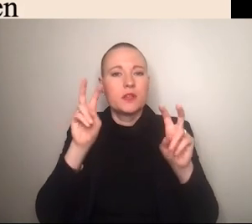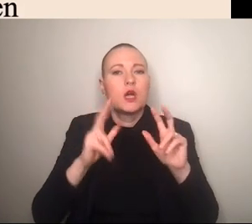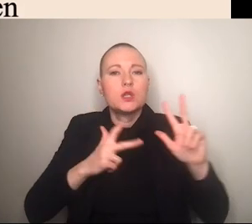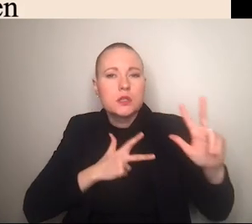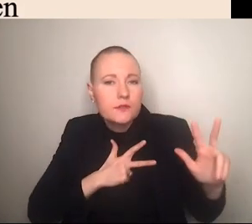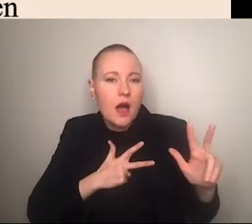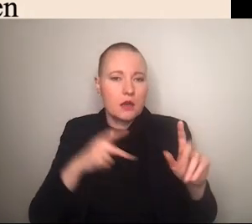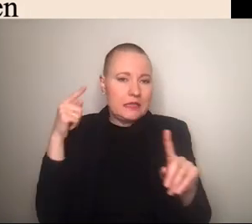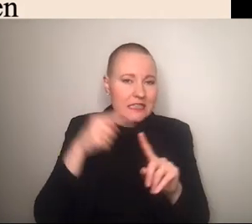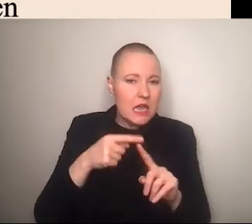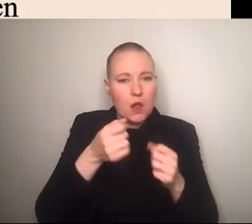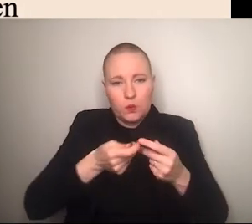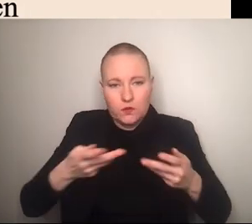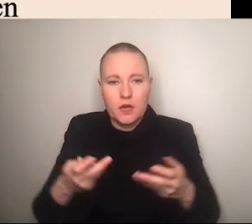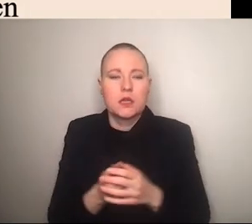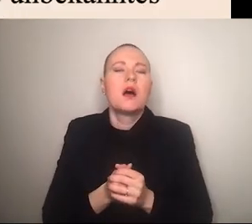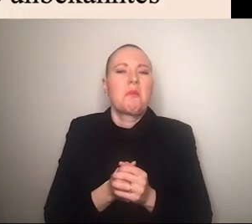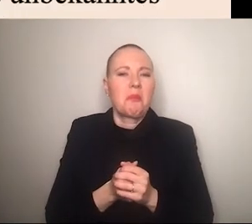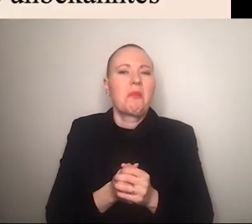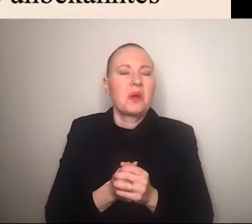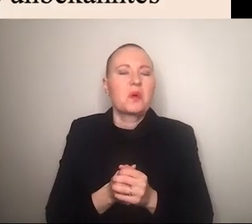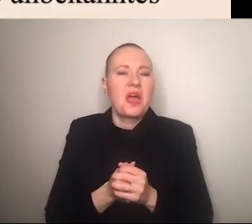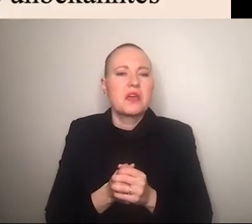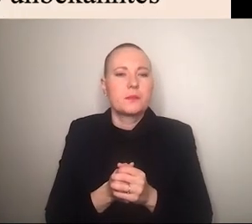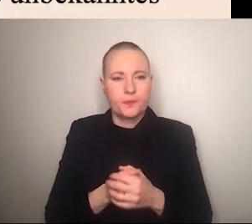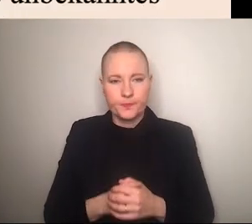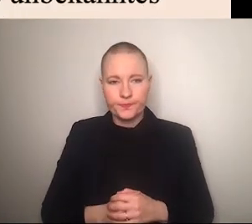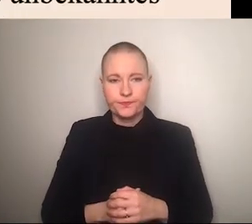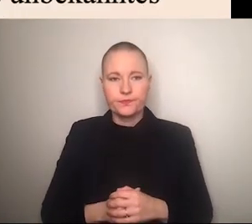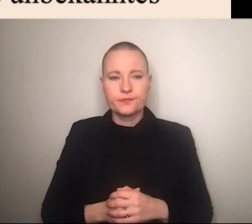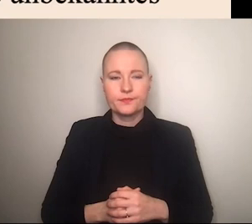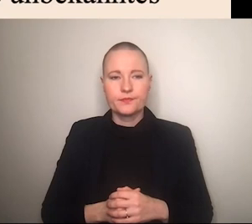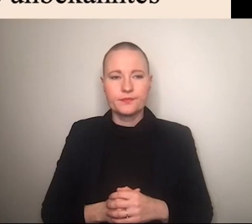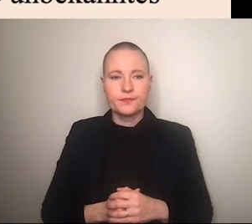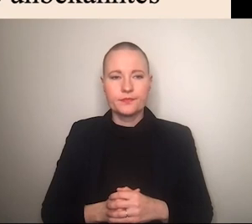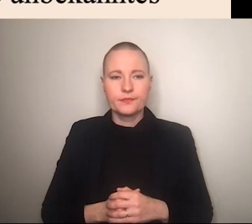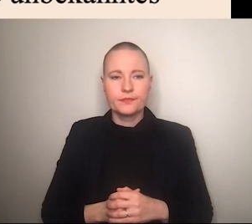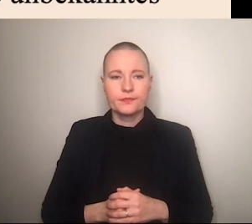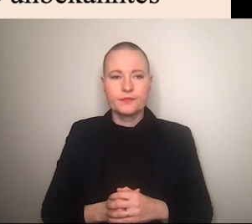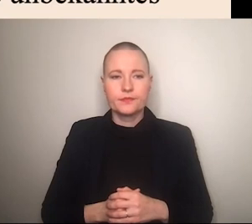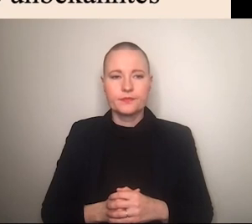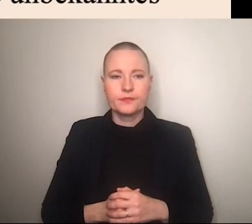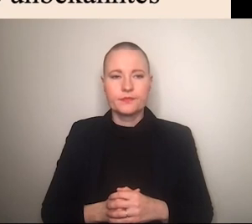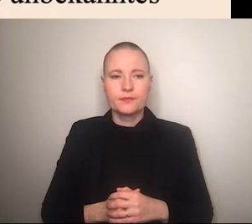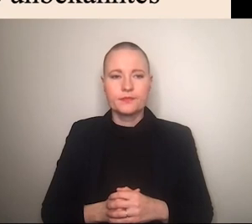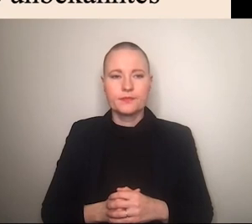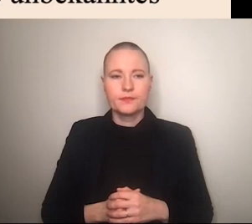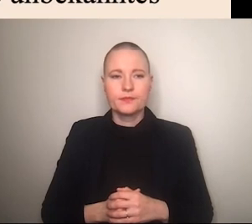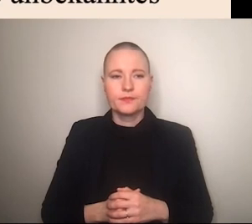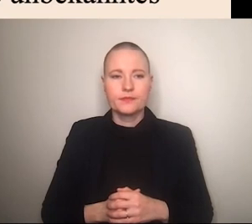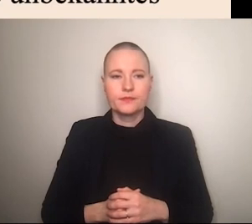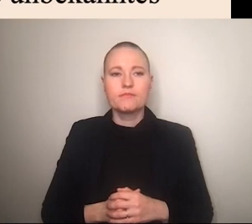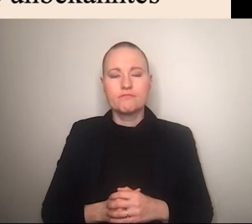und so weiter spricht und ja wie bereits